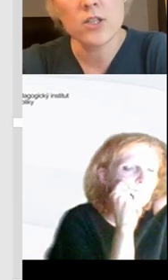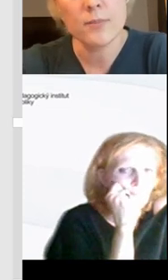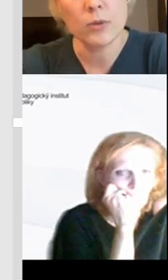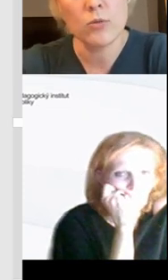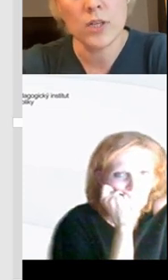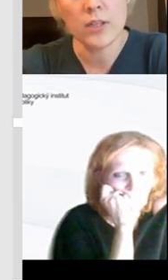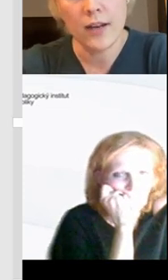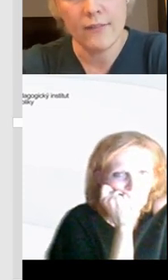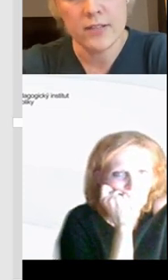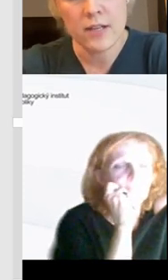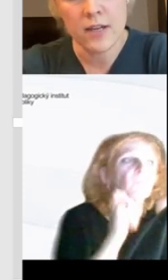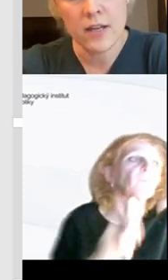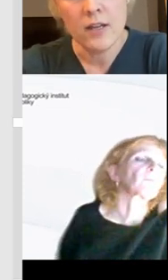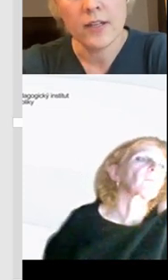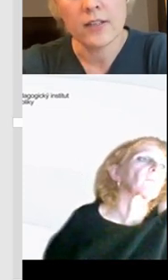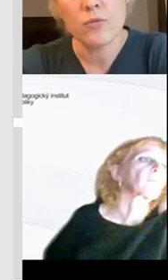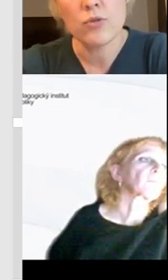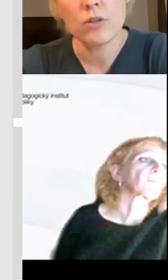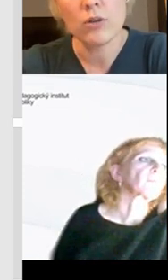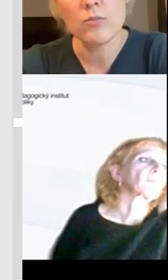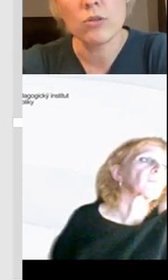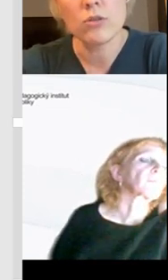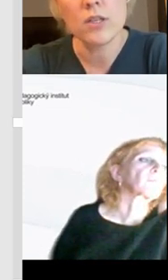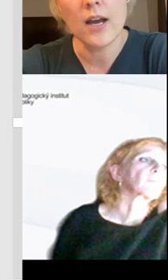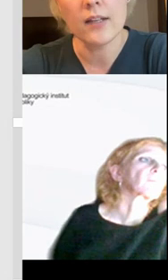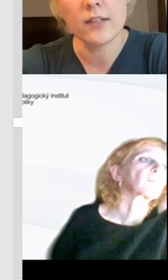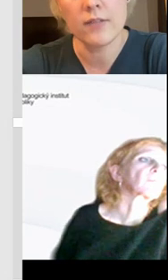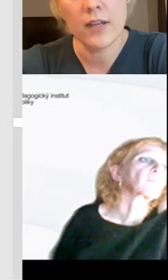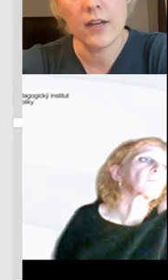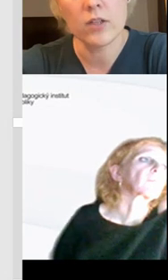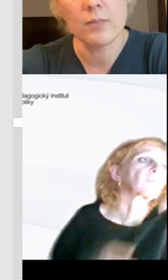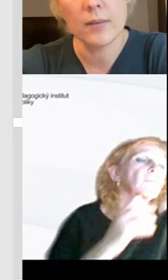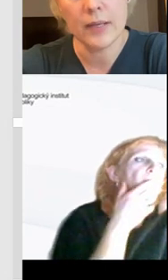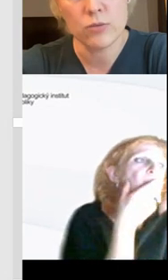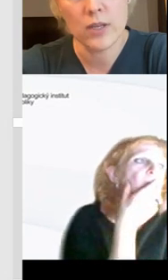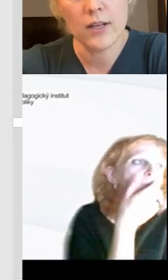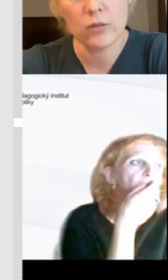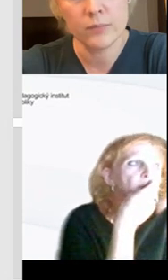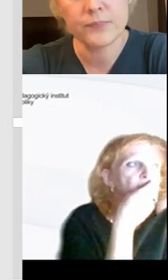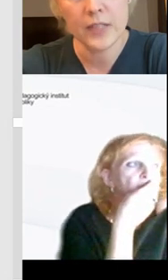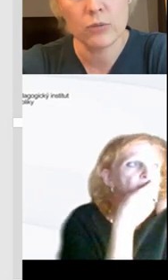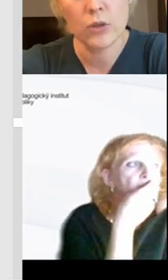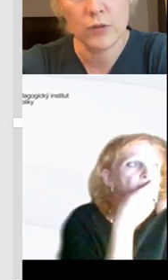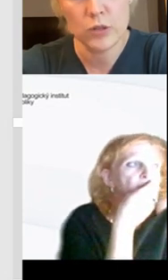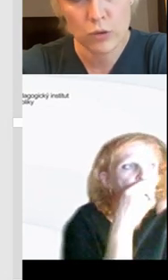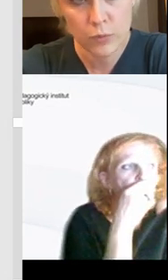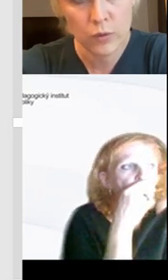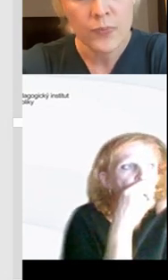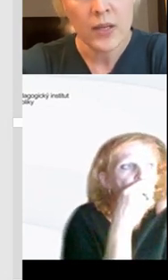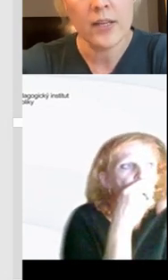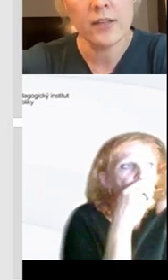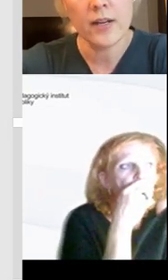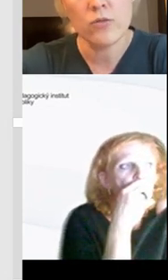Co se týče potom už na té levé straně, tak tam může to o tom, že to dítě aktivně jako kdyby pracuje na tom audio